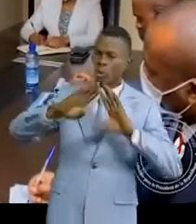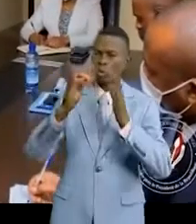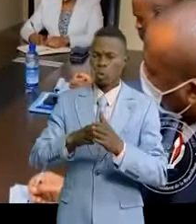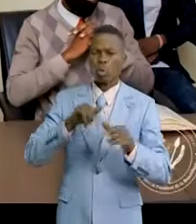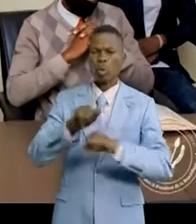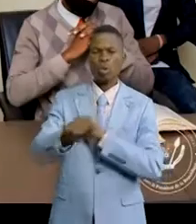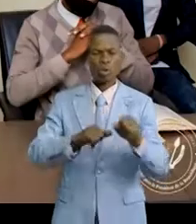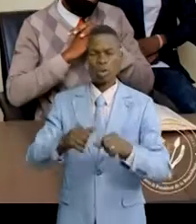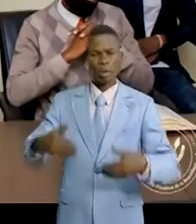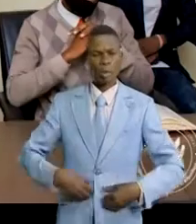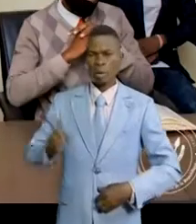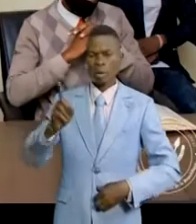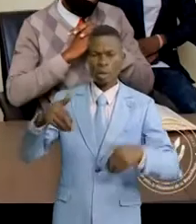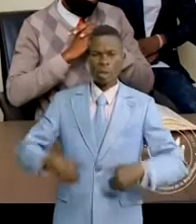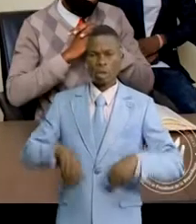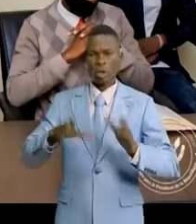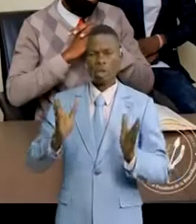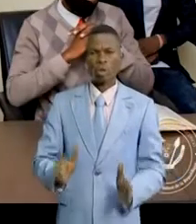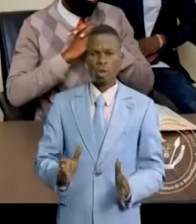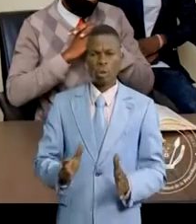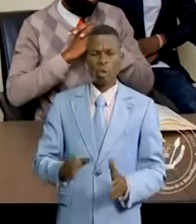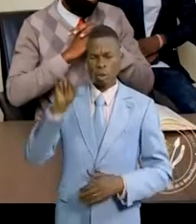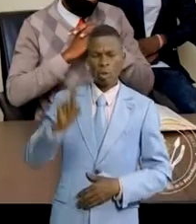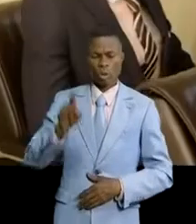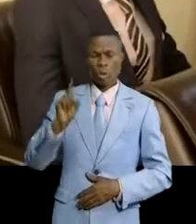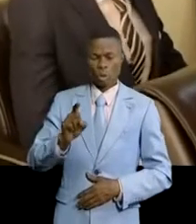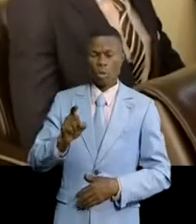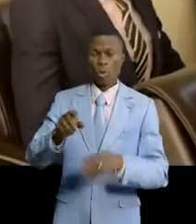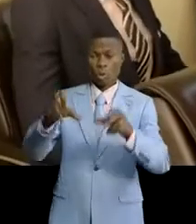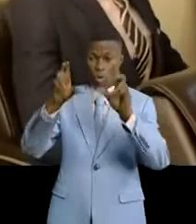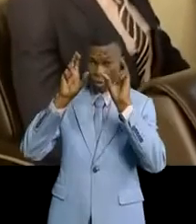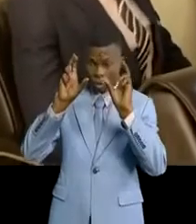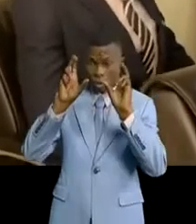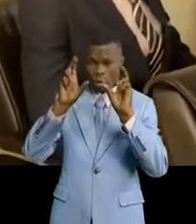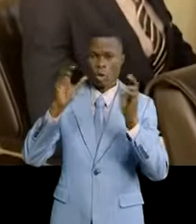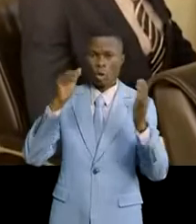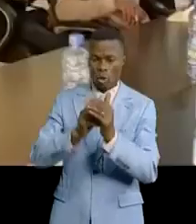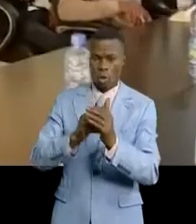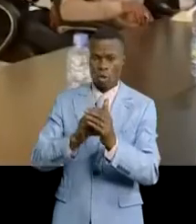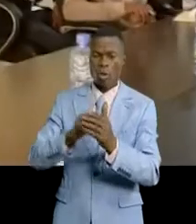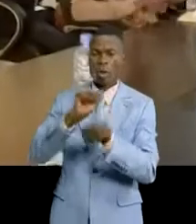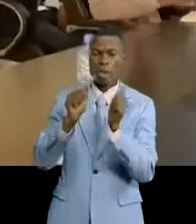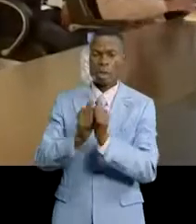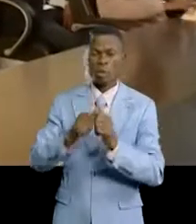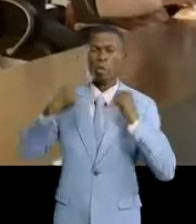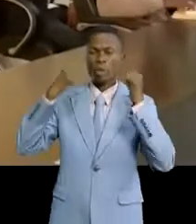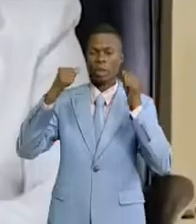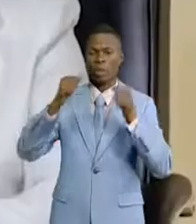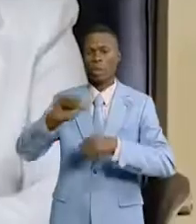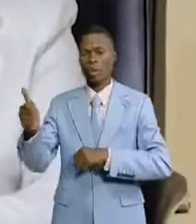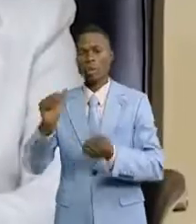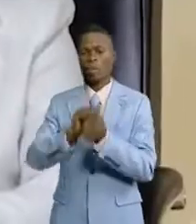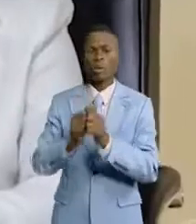de la jeunesse. La jeunesse congolaise, dans son ensemble, doit ouvrir l'œil et les bons face aux préjugés de l'extérieur en matière de